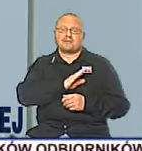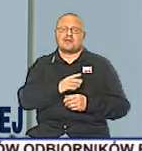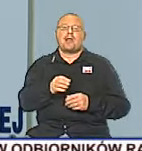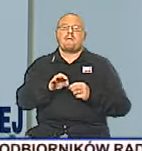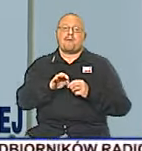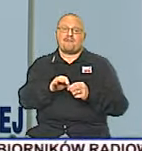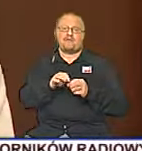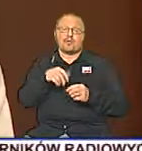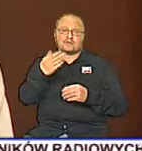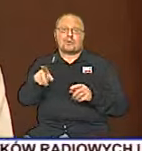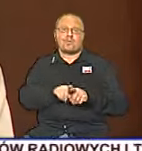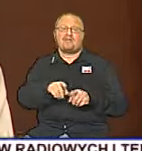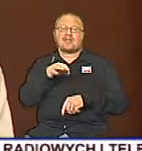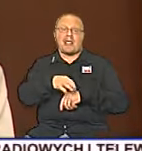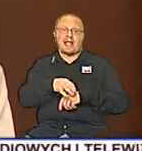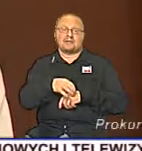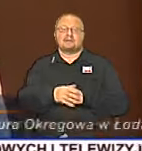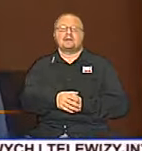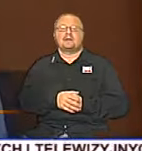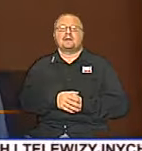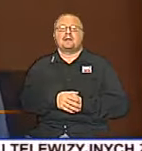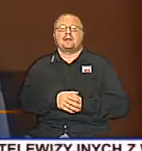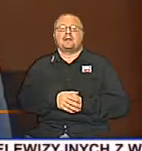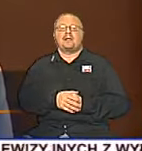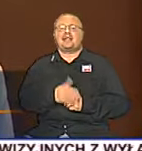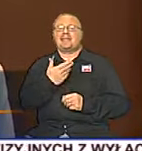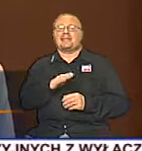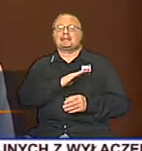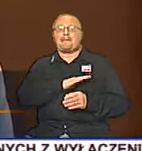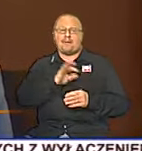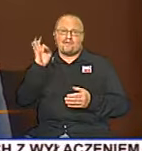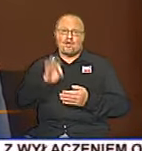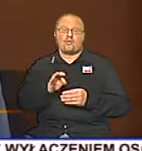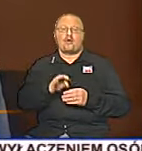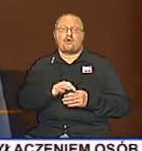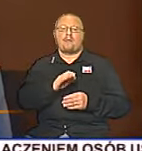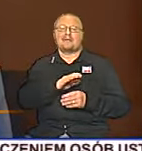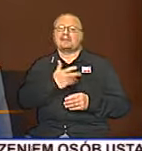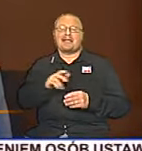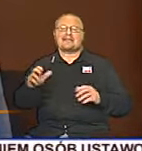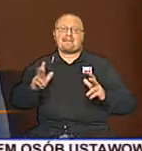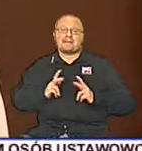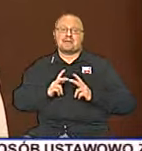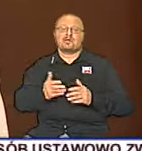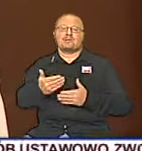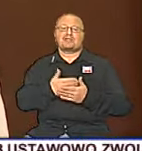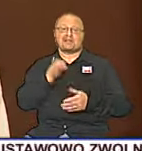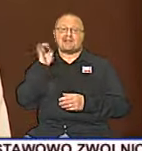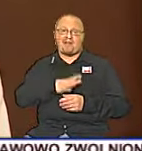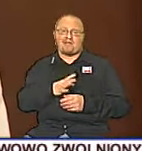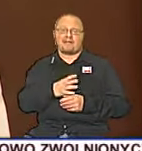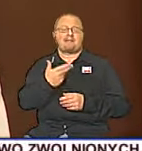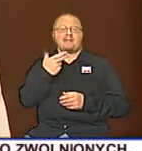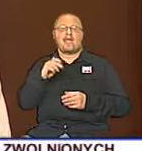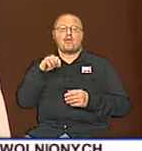przeprowadzał operację. Nie zapewniono prawidłowej hemostazy, a więc nie zabezpieczono przed krwawieniem. Nie